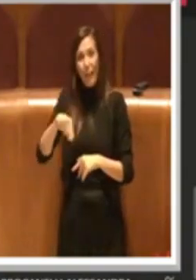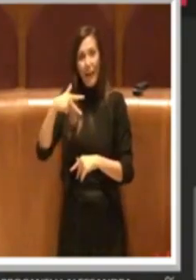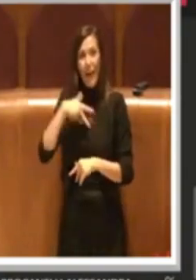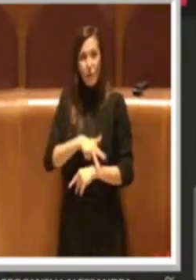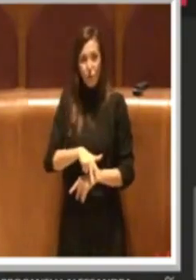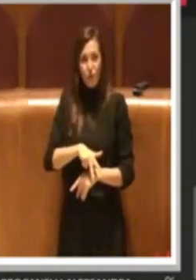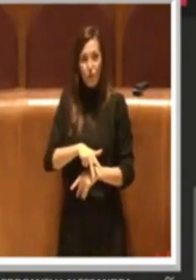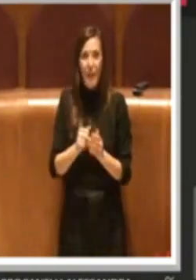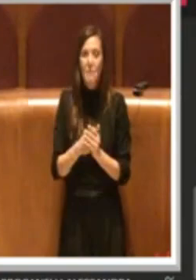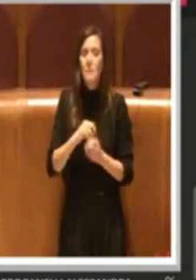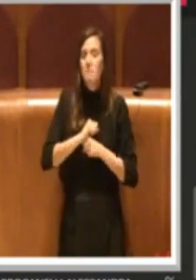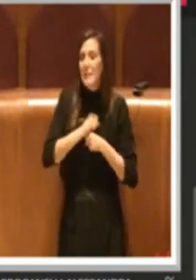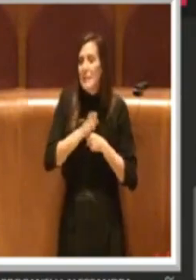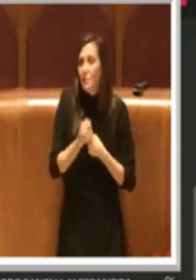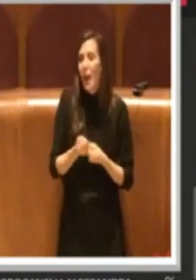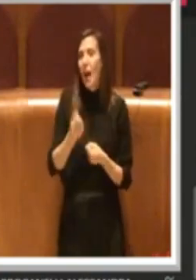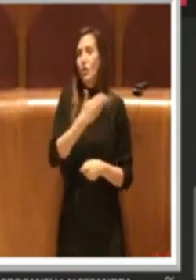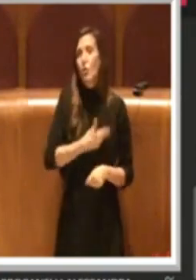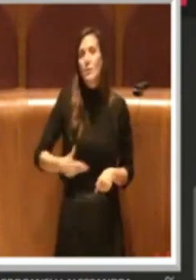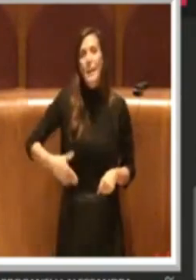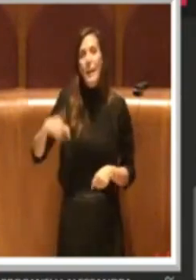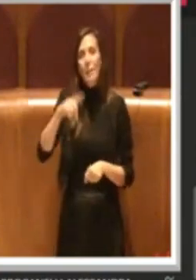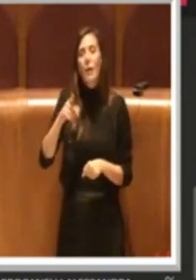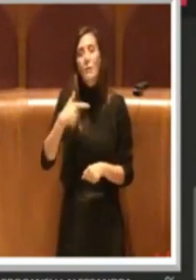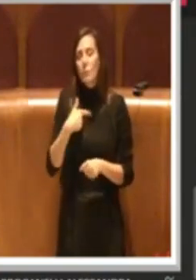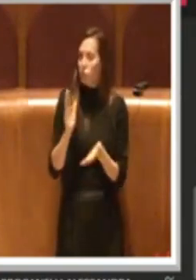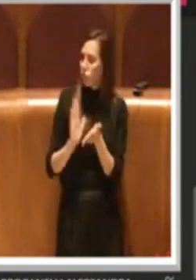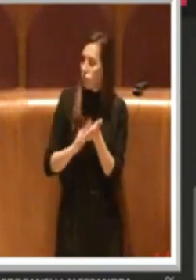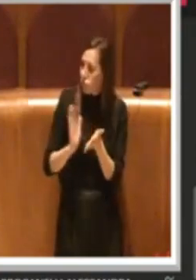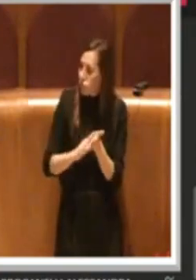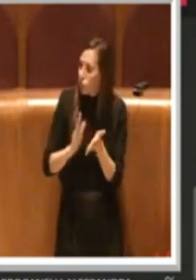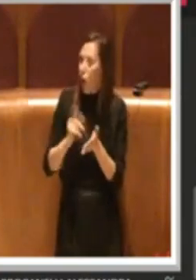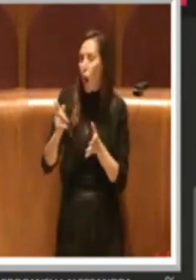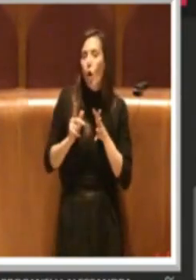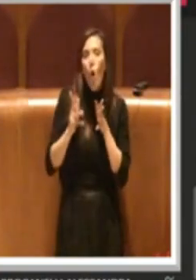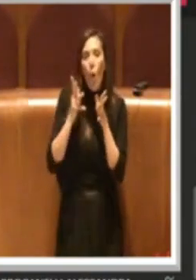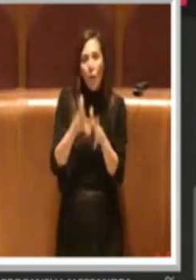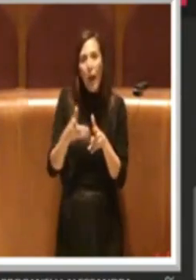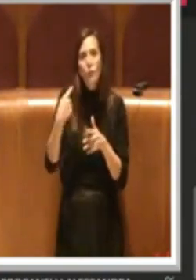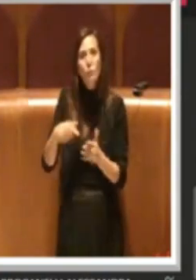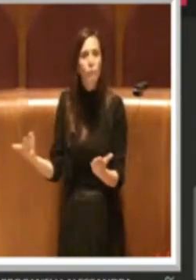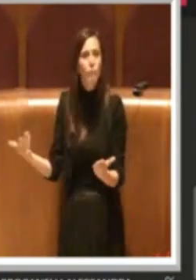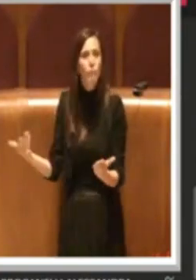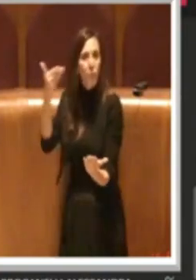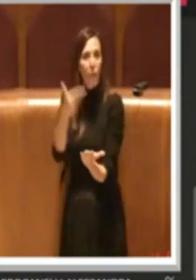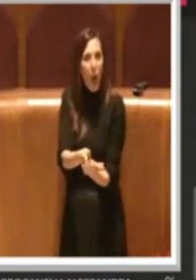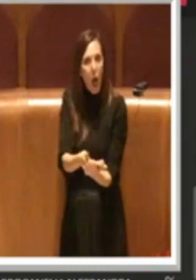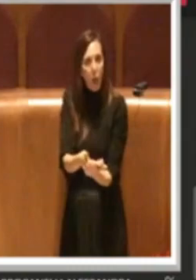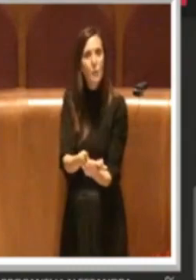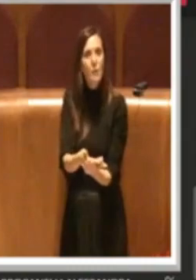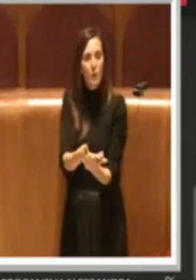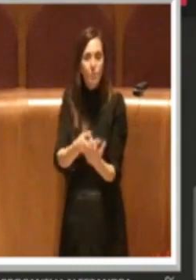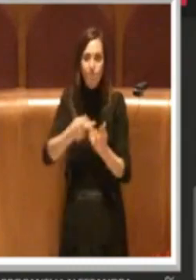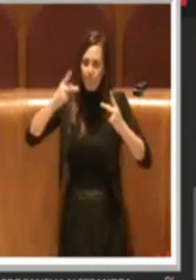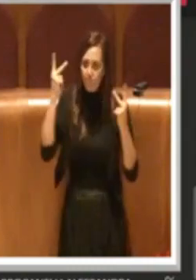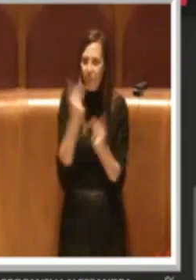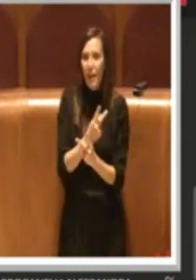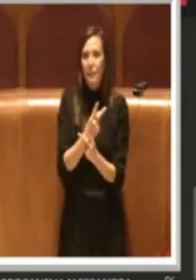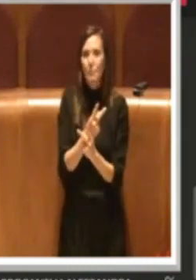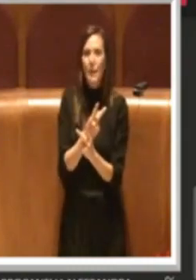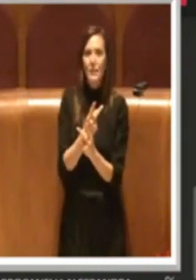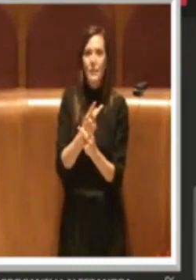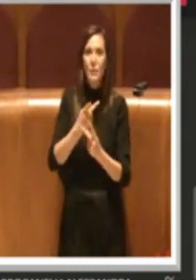consigliere Peronzi, ammiro il coraggio del voler andare avanti portando quest'atto che veramente è un palliativo